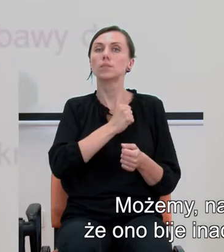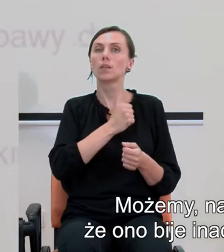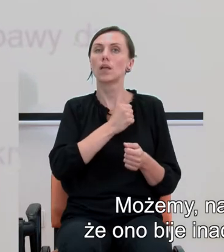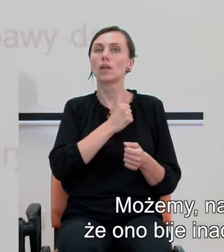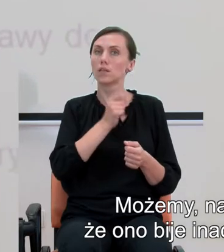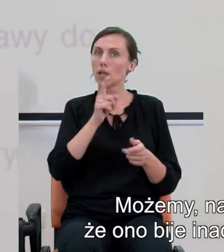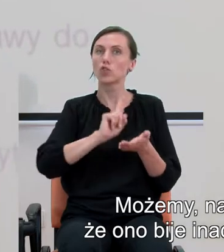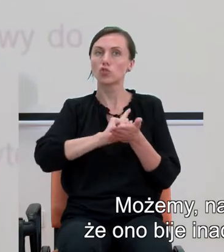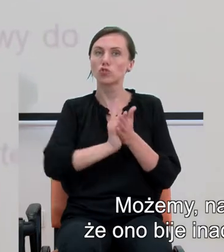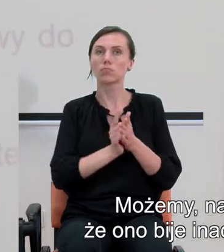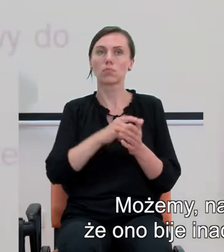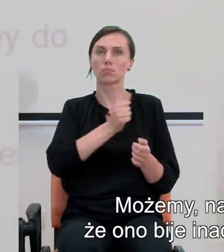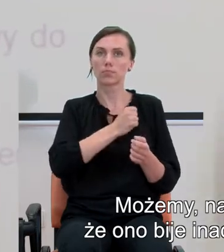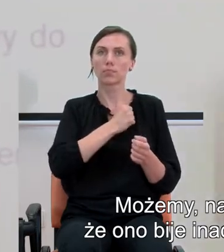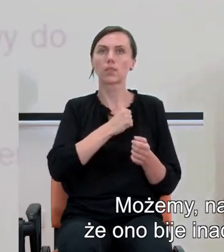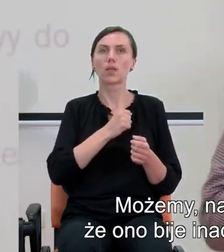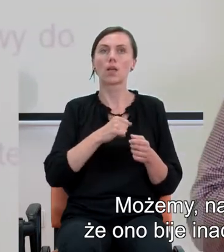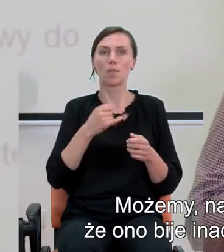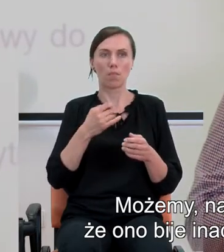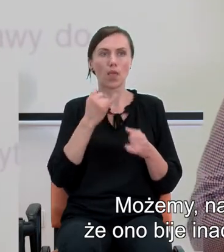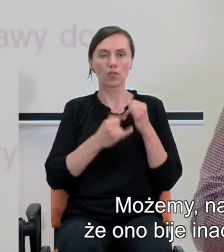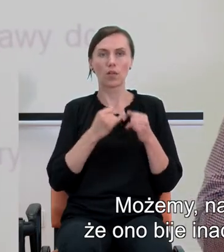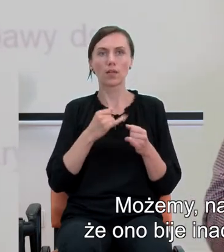osoby, że ono bije inaczej wtedy, kiedy